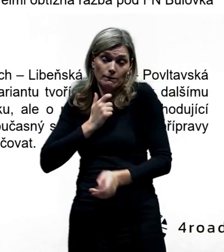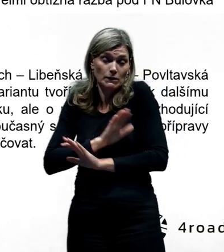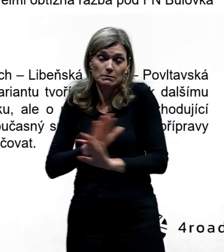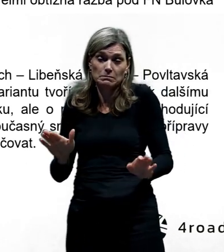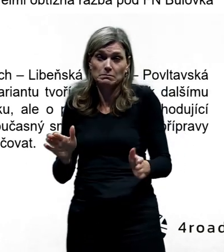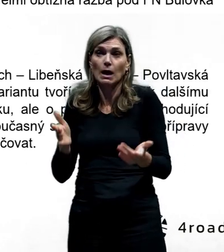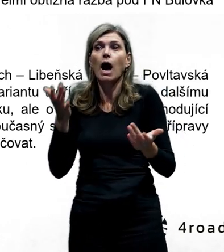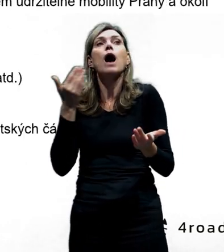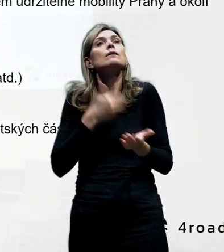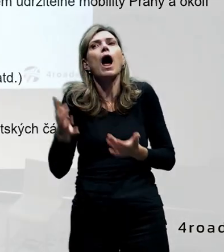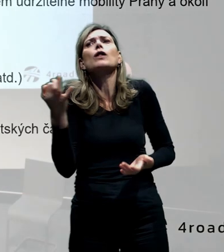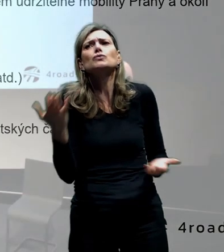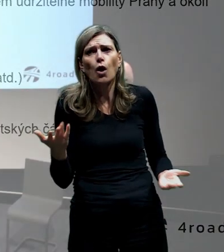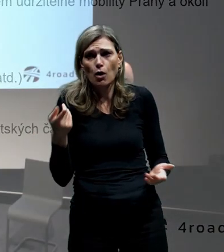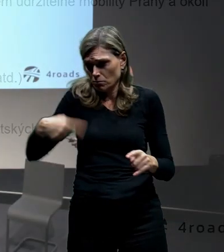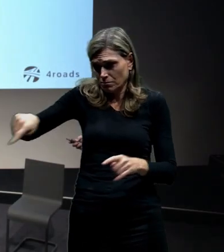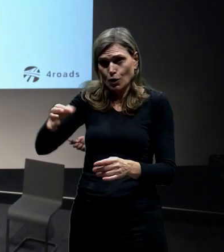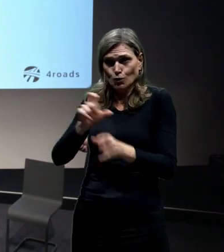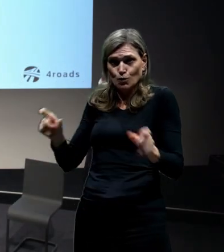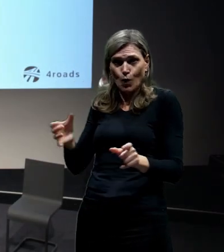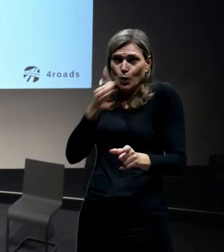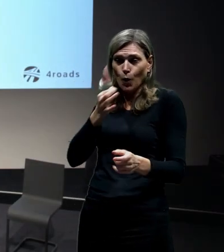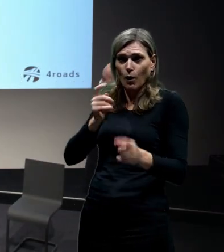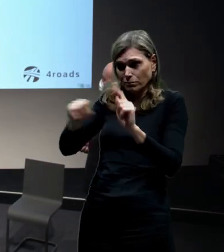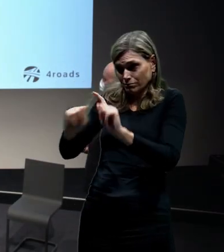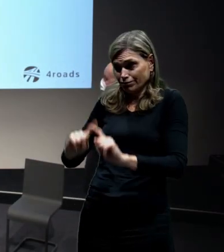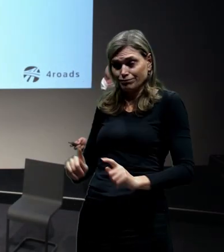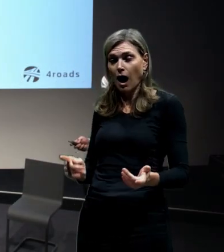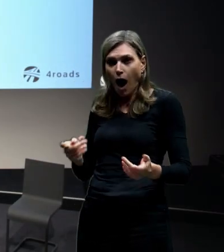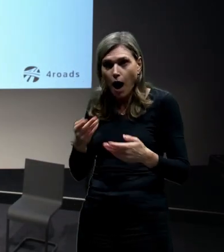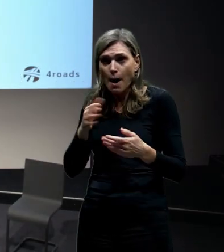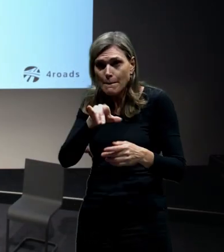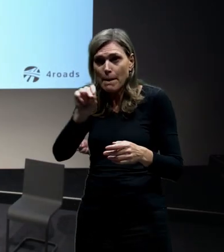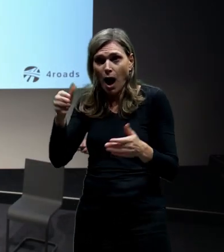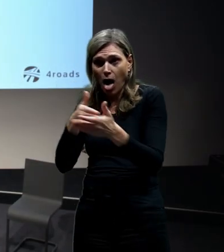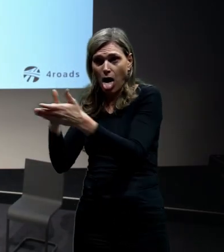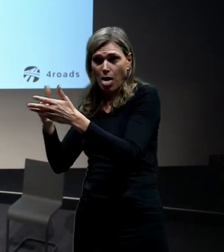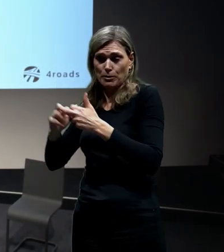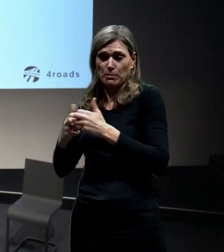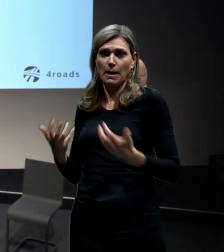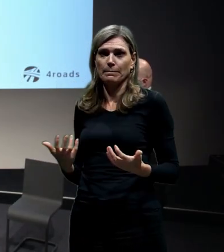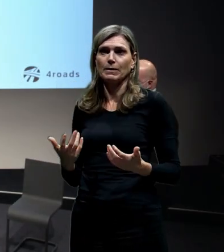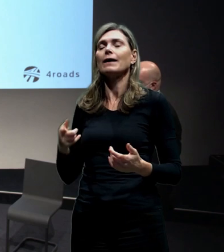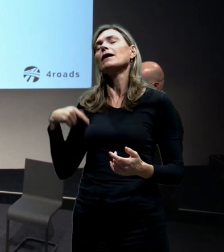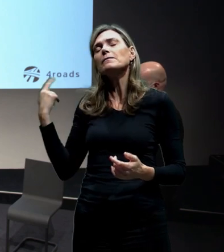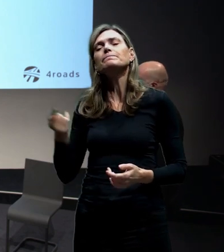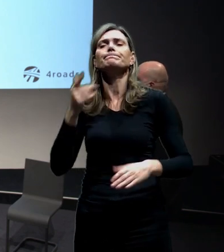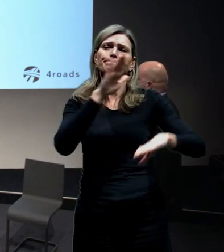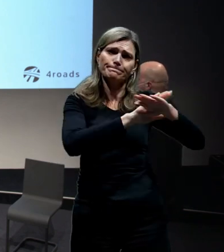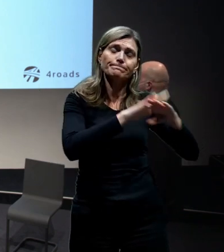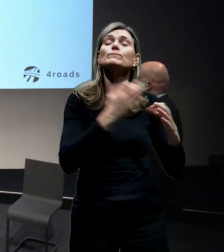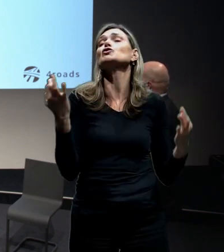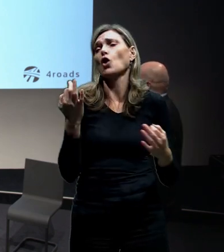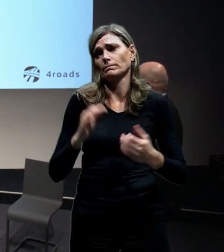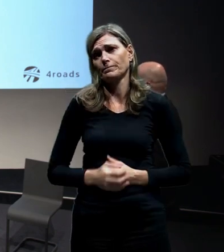co dál. Za nás doporučujeme samozřejmě pokračovat v přípravě městského